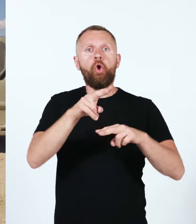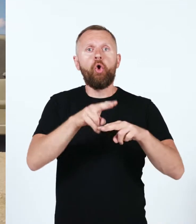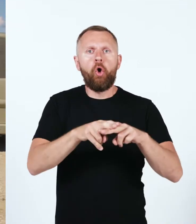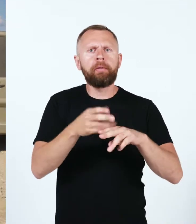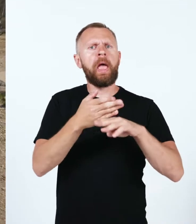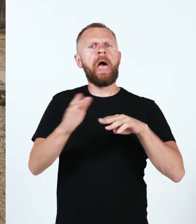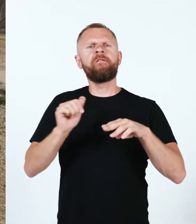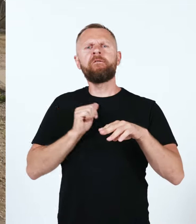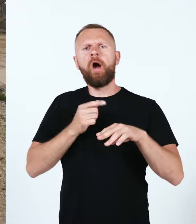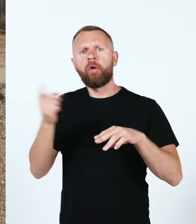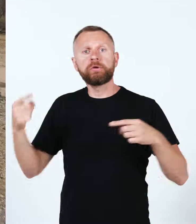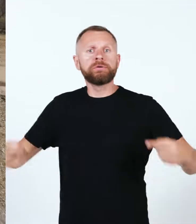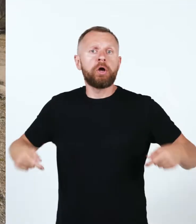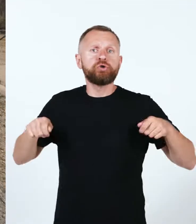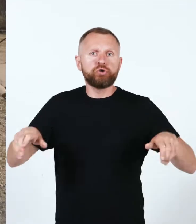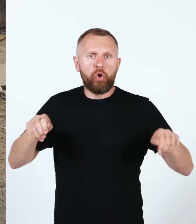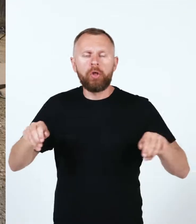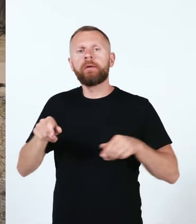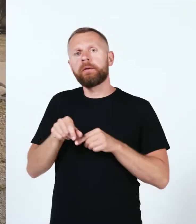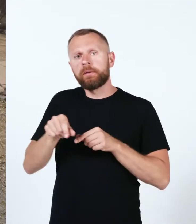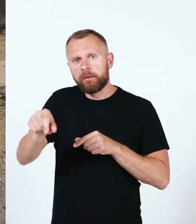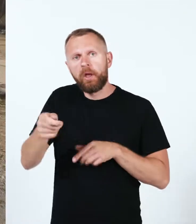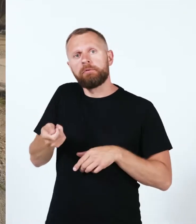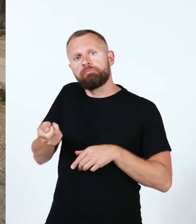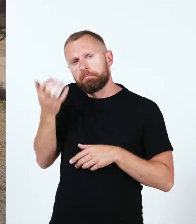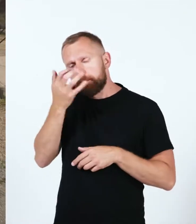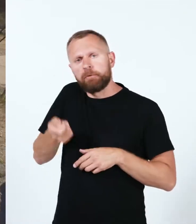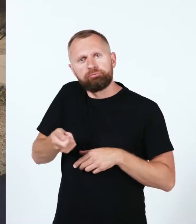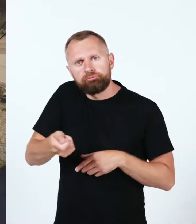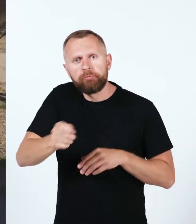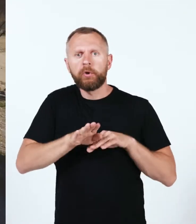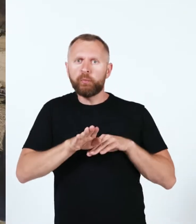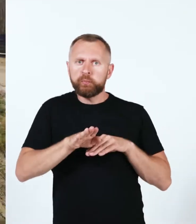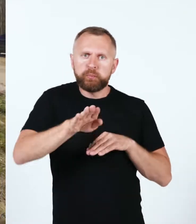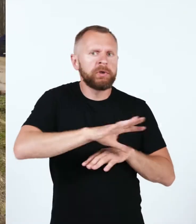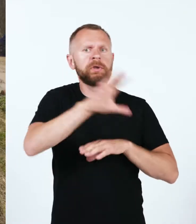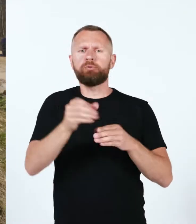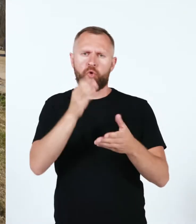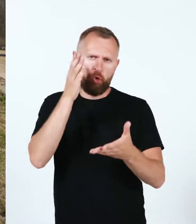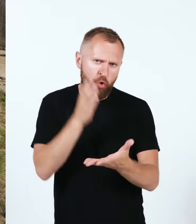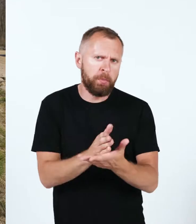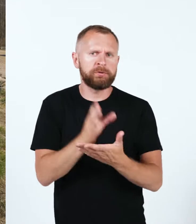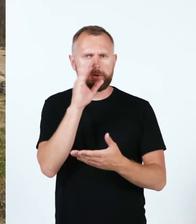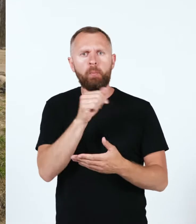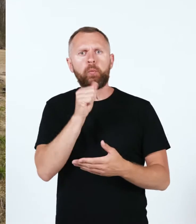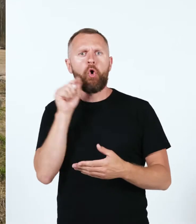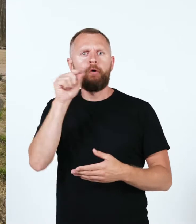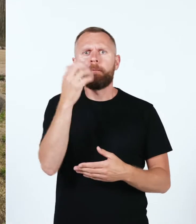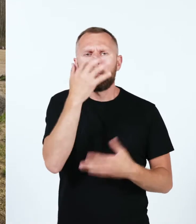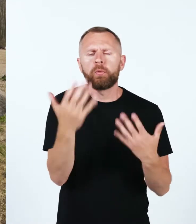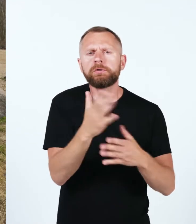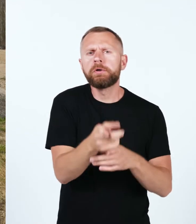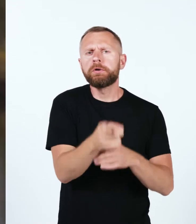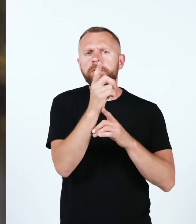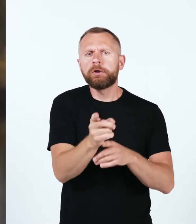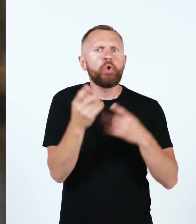Kalastuskoht on saanud eri vajadustega inimeste vajadusi arvestavad piirded ja pandused, mis võimaldavad ka nägemispuudega inimestel proovida, kuidas